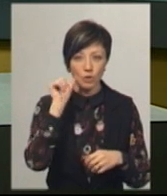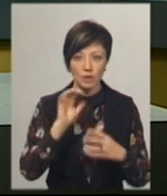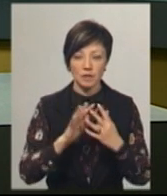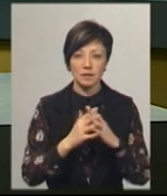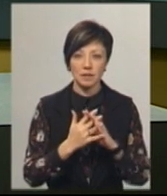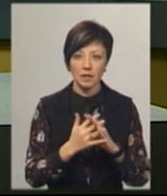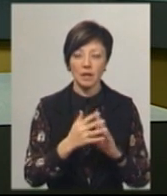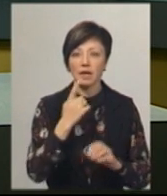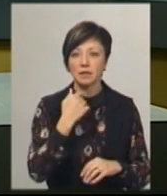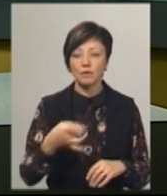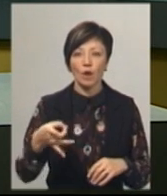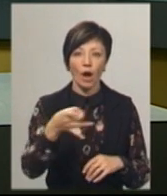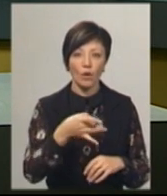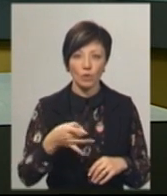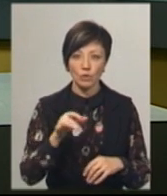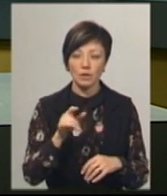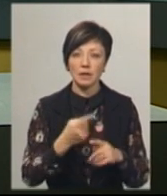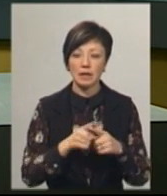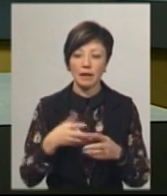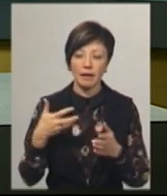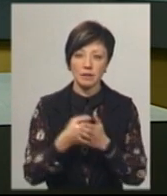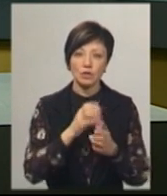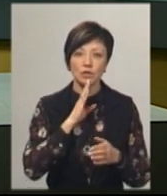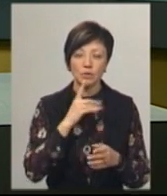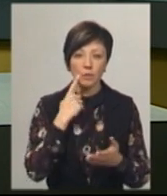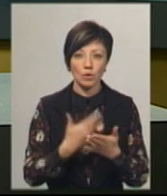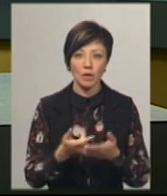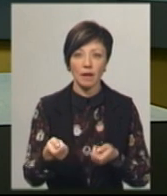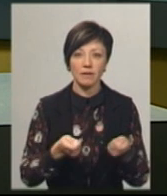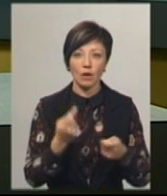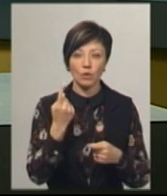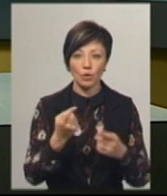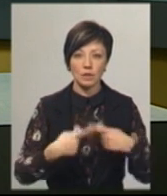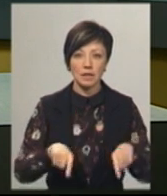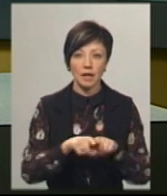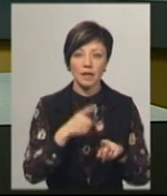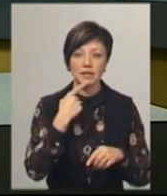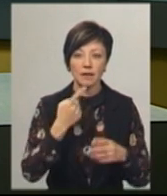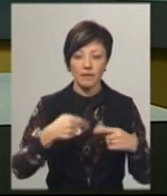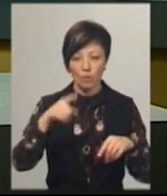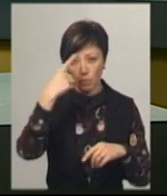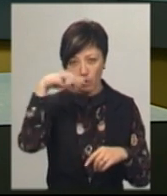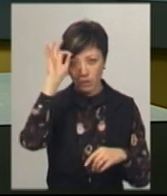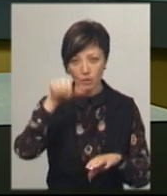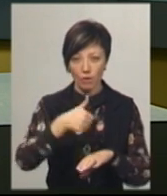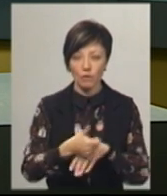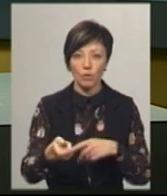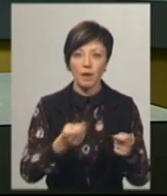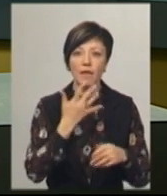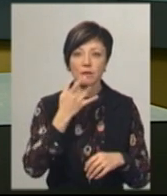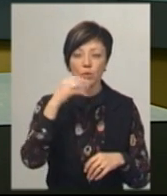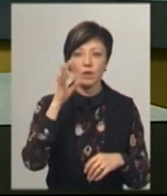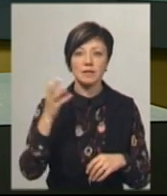Щеборівка Красилівського району. У наїзді на жінку підозрюють керівника одного із секторів Красилівського відділу поліції головного управління